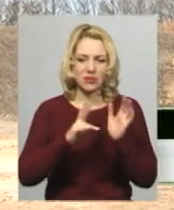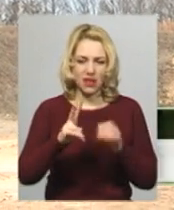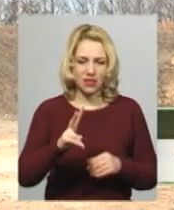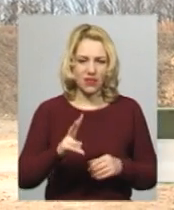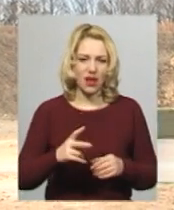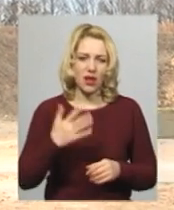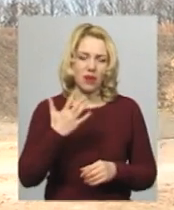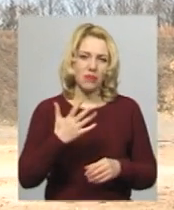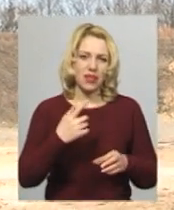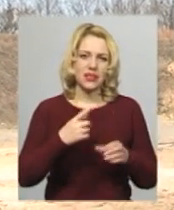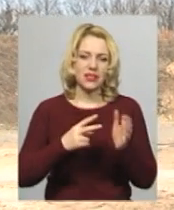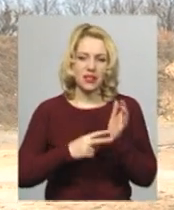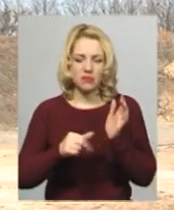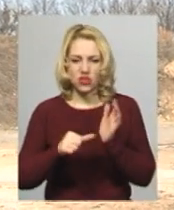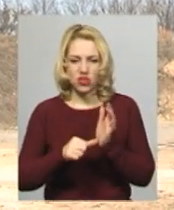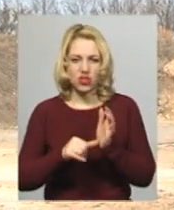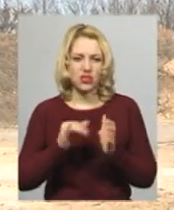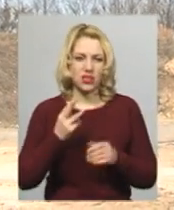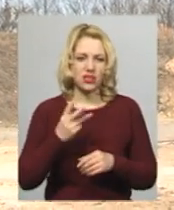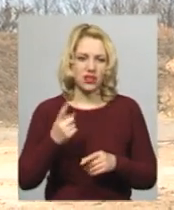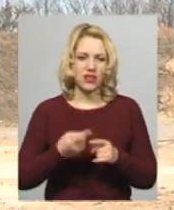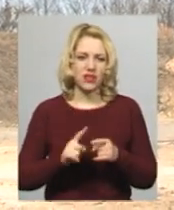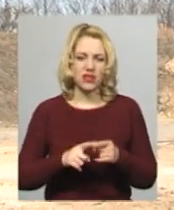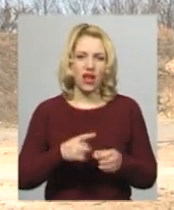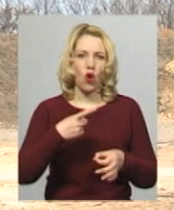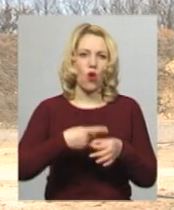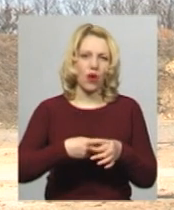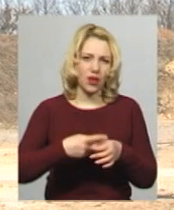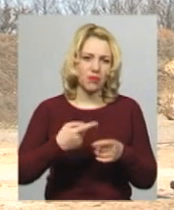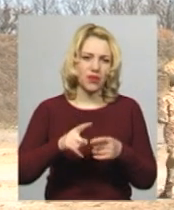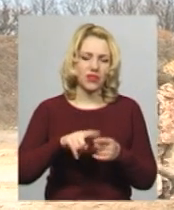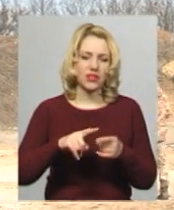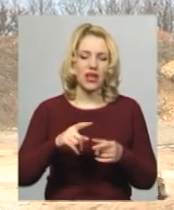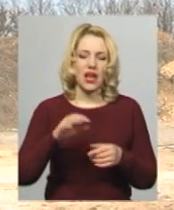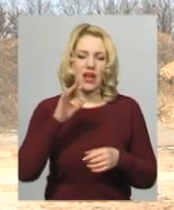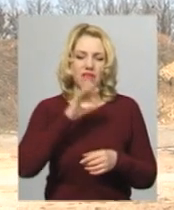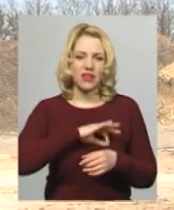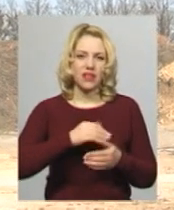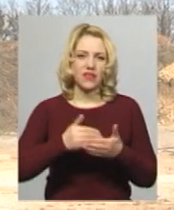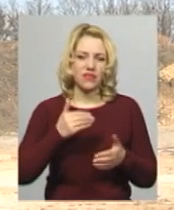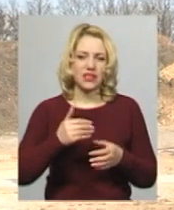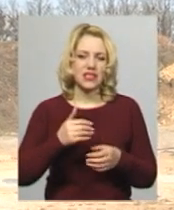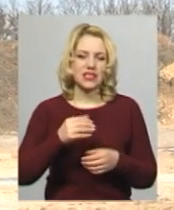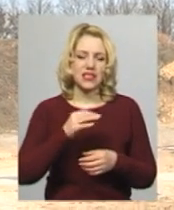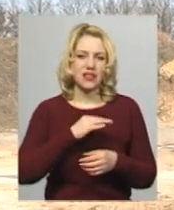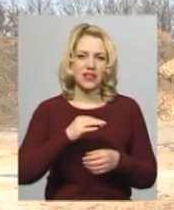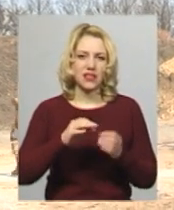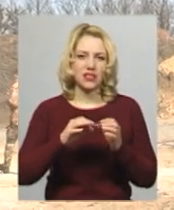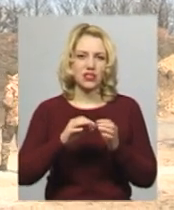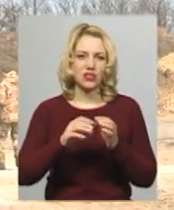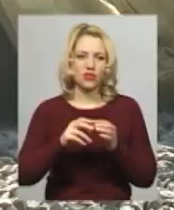,56 або 223 Ремингтон. Це калібр ефективний, в залежності від ствола, приблизно до